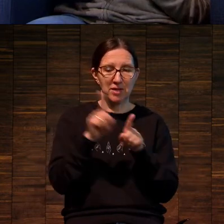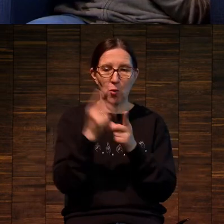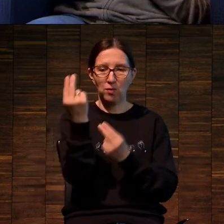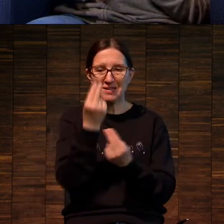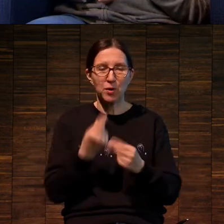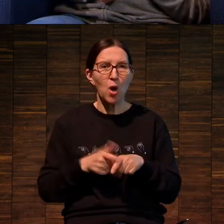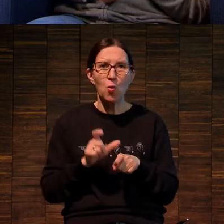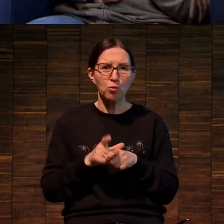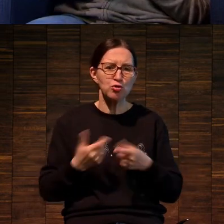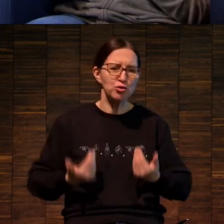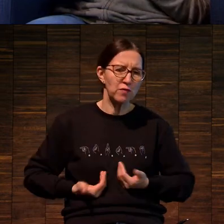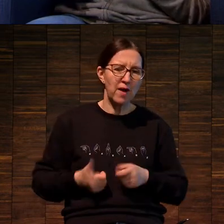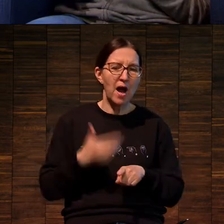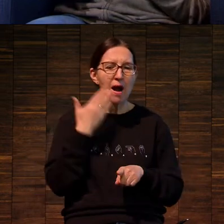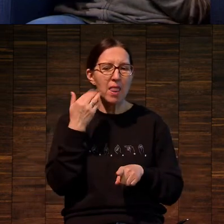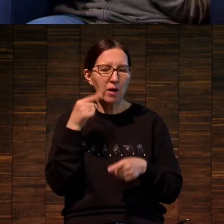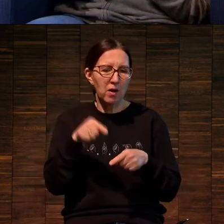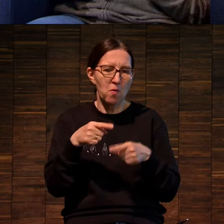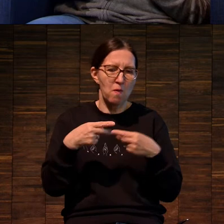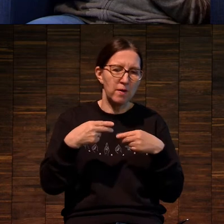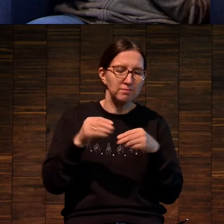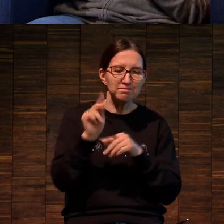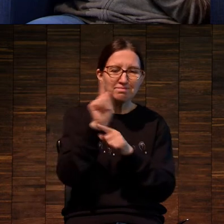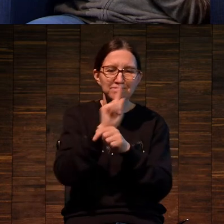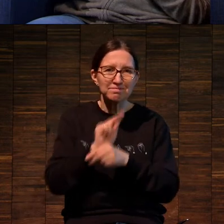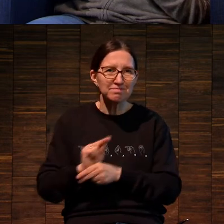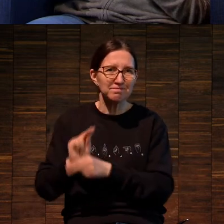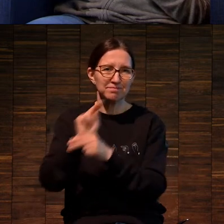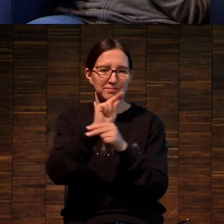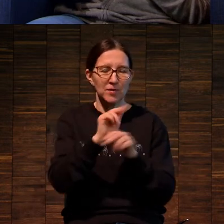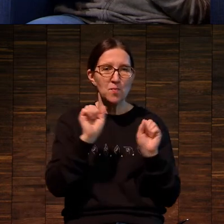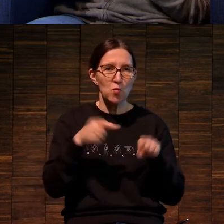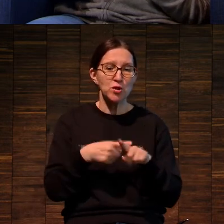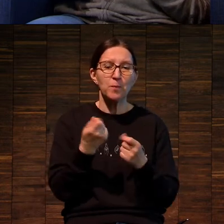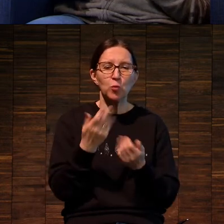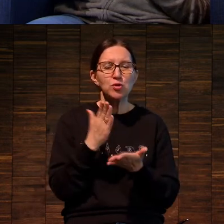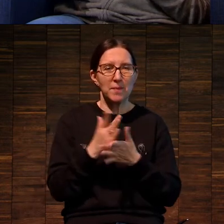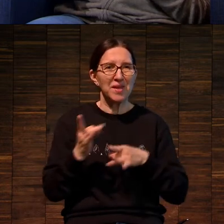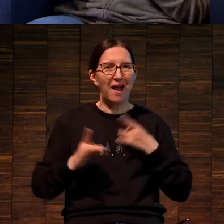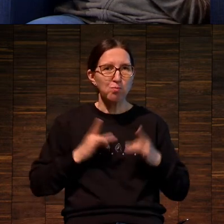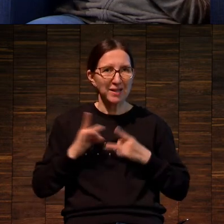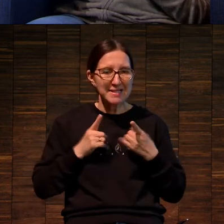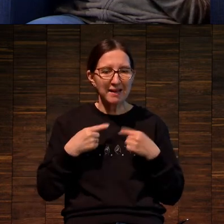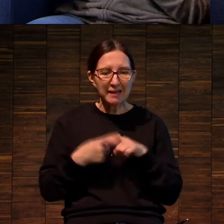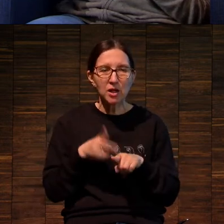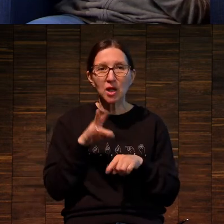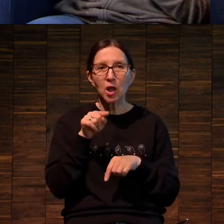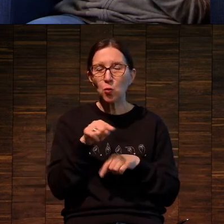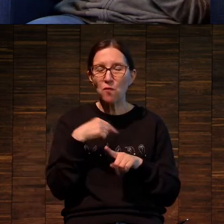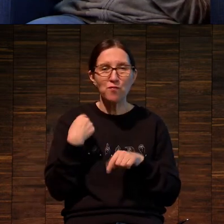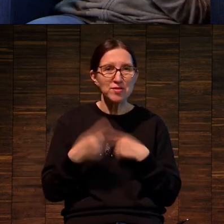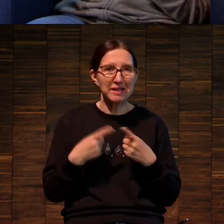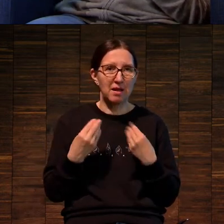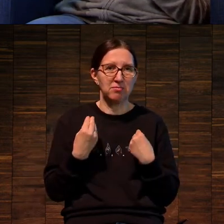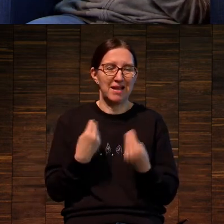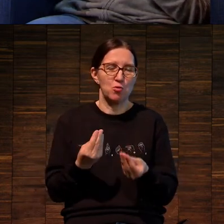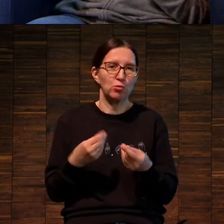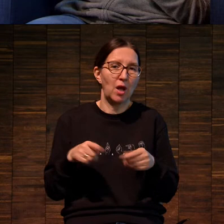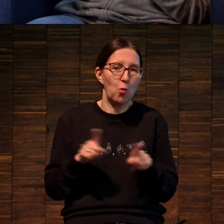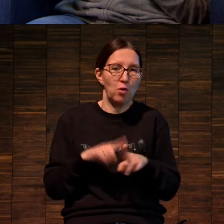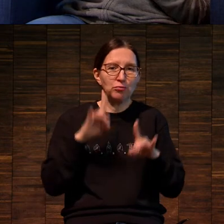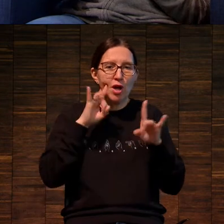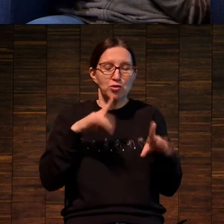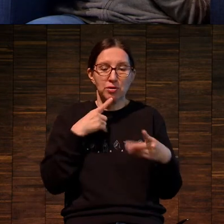подвижная технология, которая техника. Немножко капризная, но она всегда дает такой